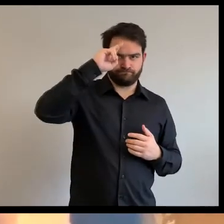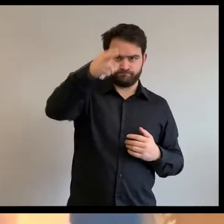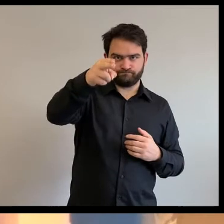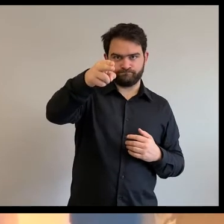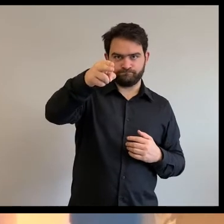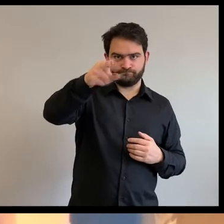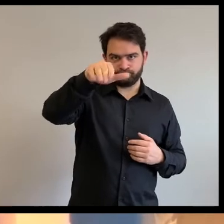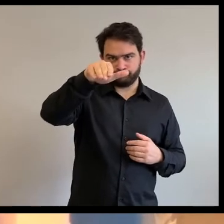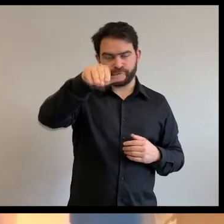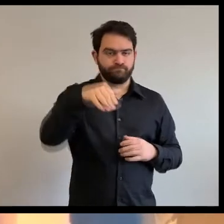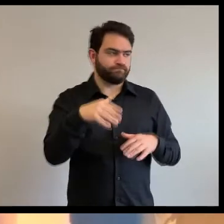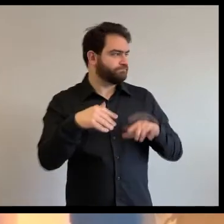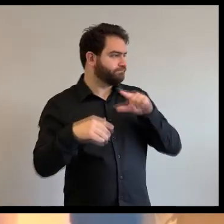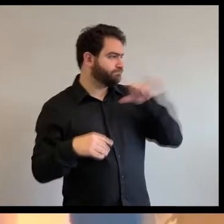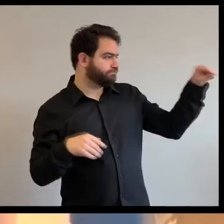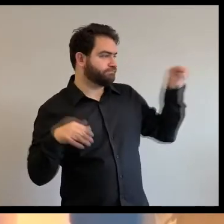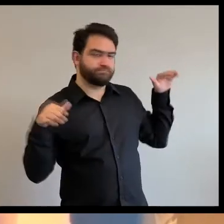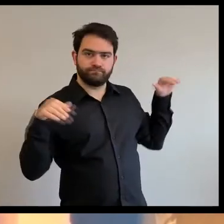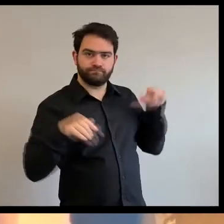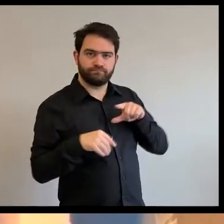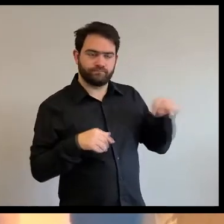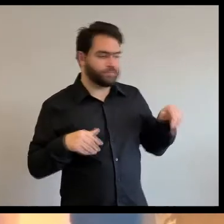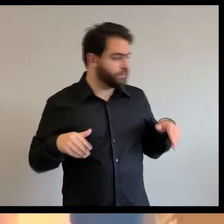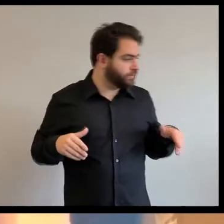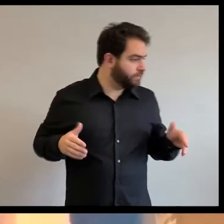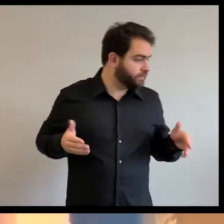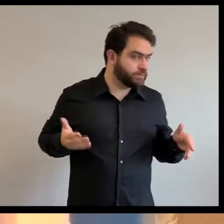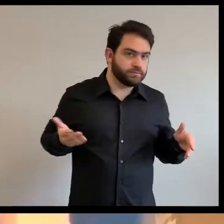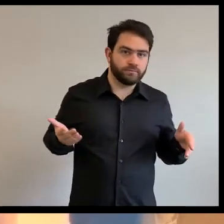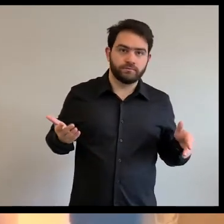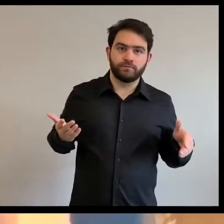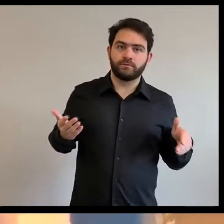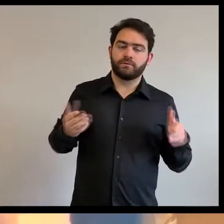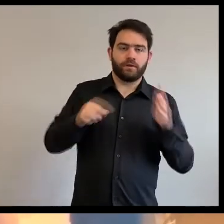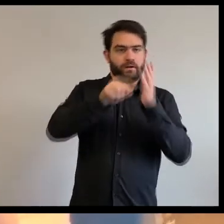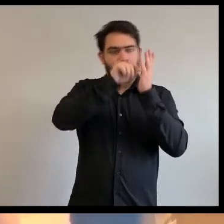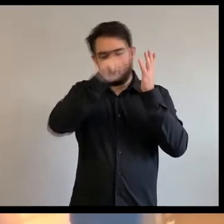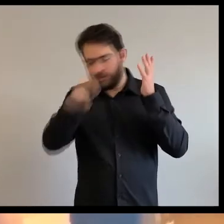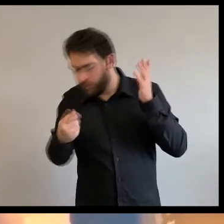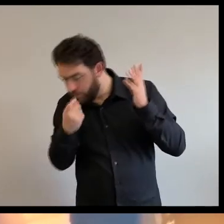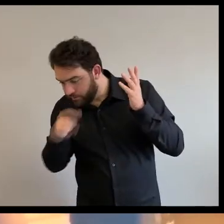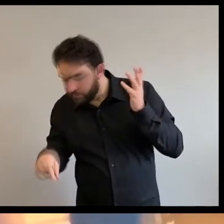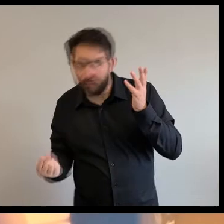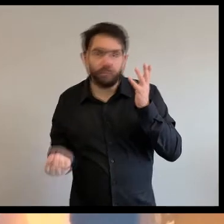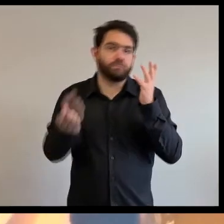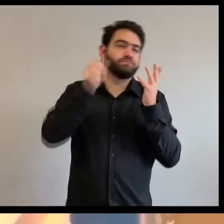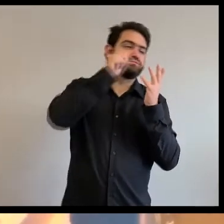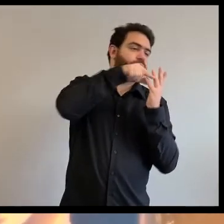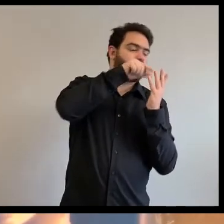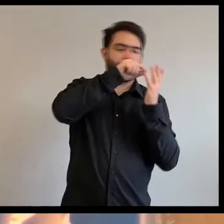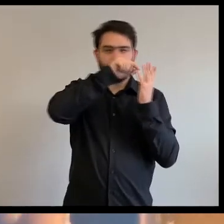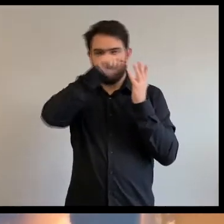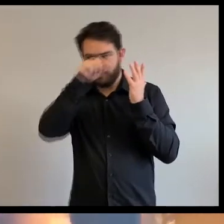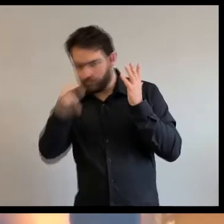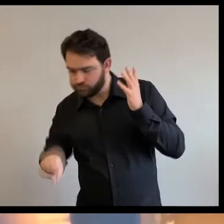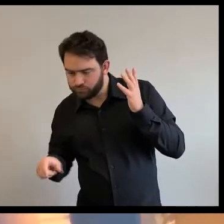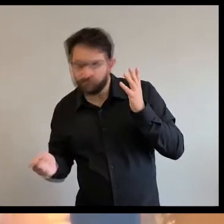bec, je vais juste avoir un morceau de bois pour me protéger, mais je vais me sauver,